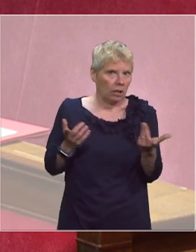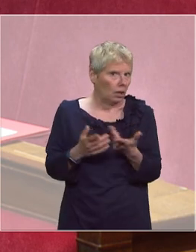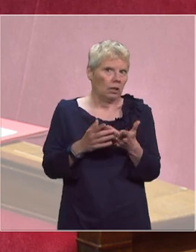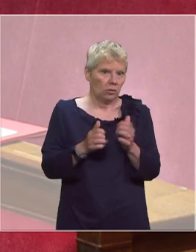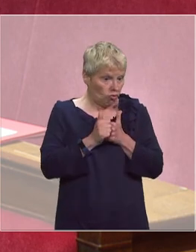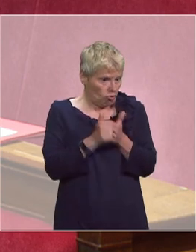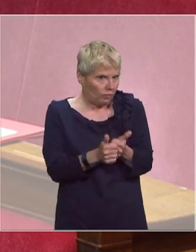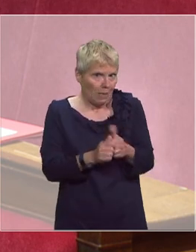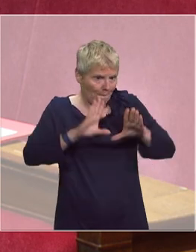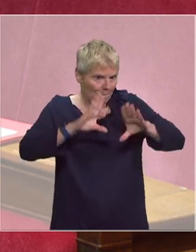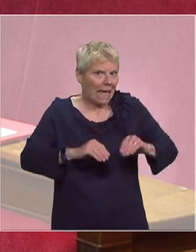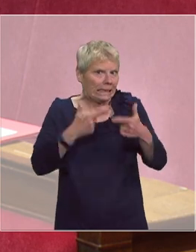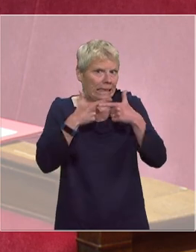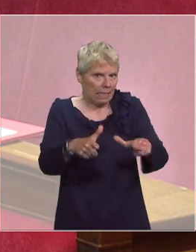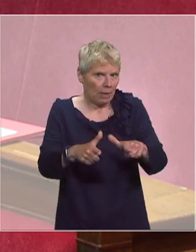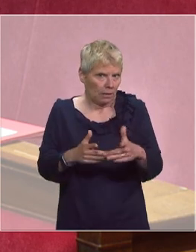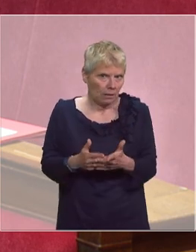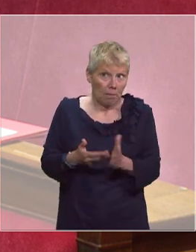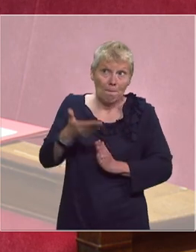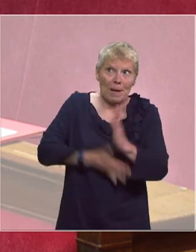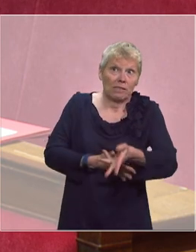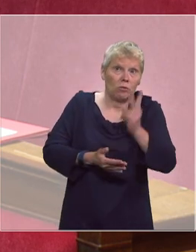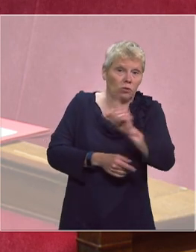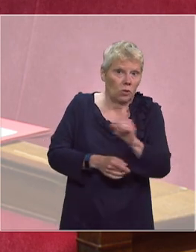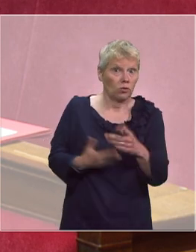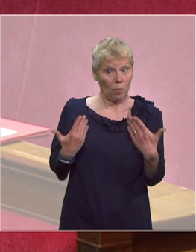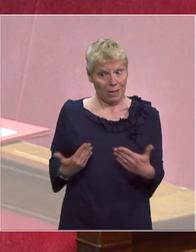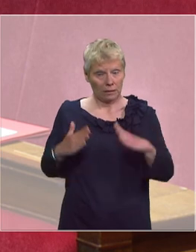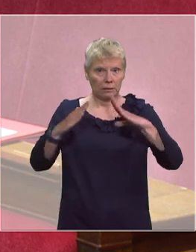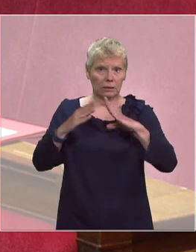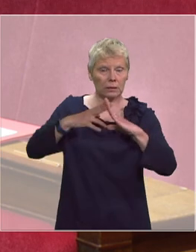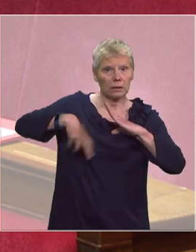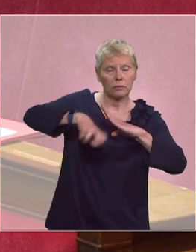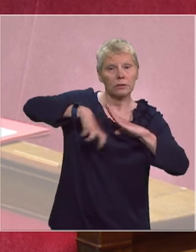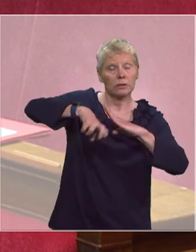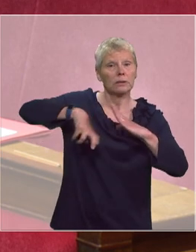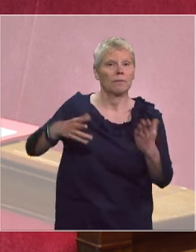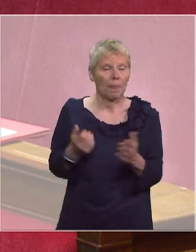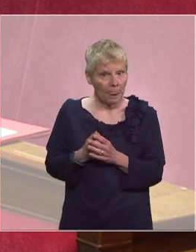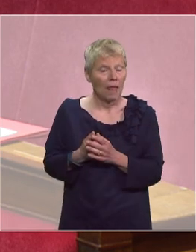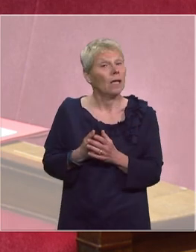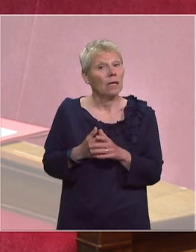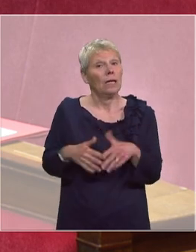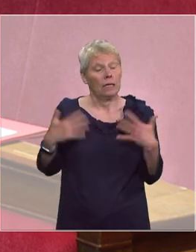notre système hospitalier. Donc, aujourd'hui, c'est l'heure du confinement et l'heure du confinement va durer.